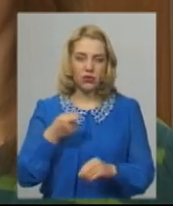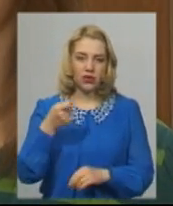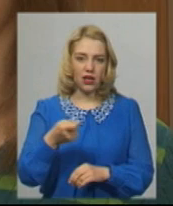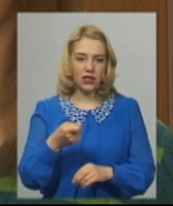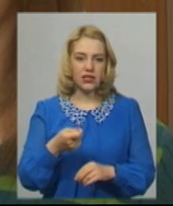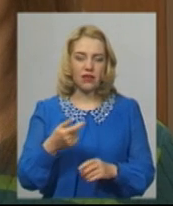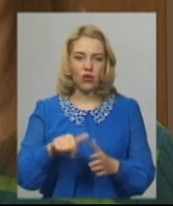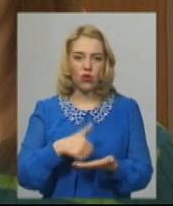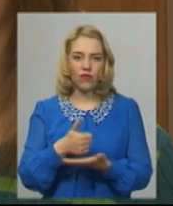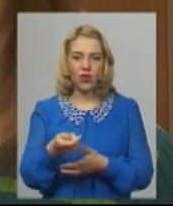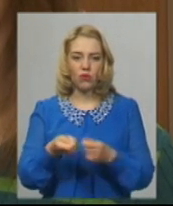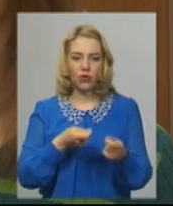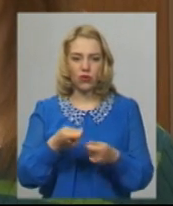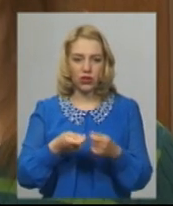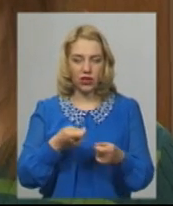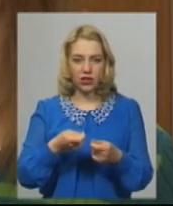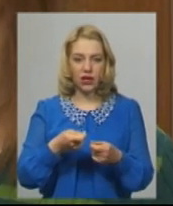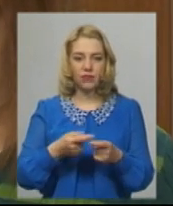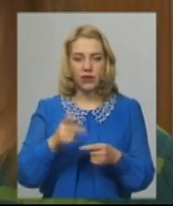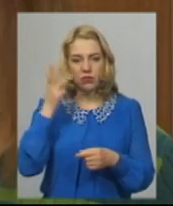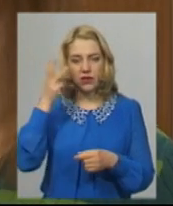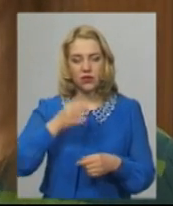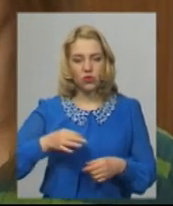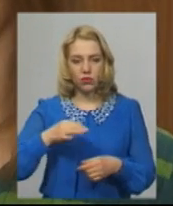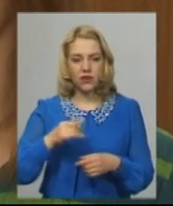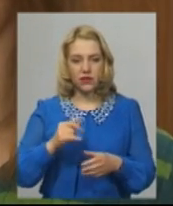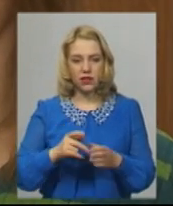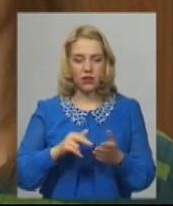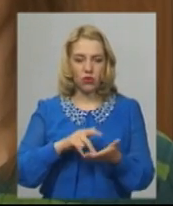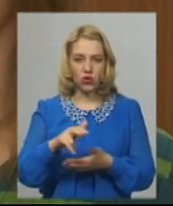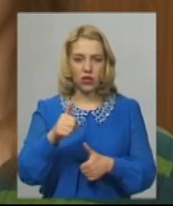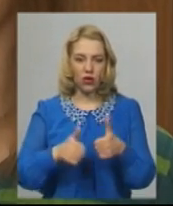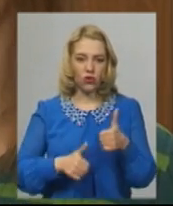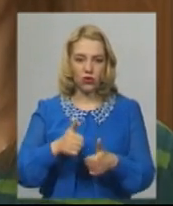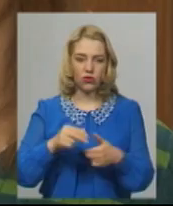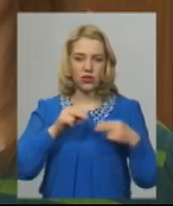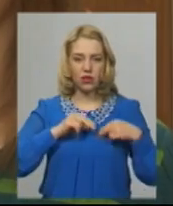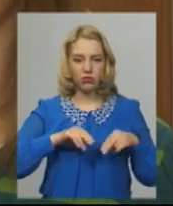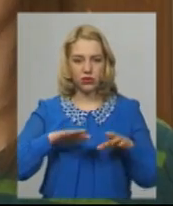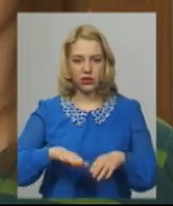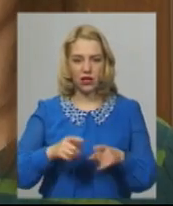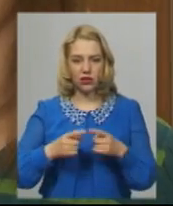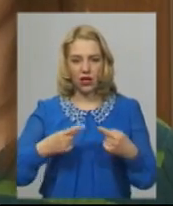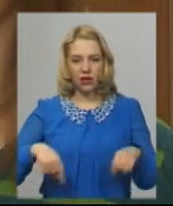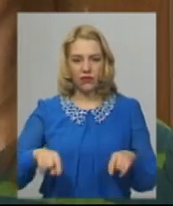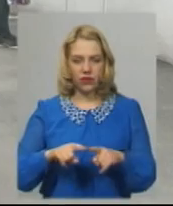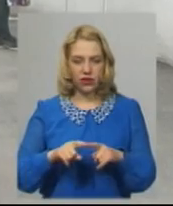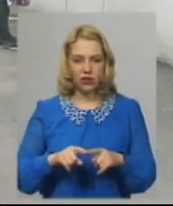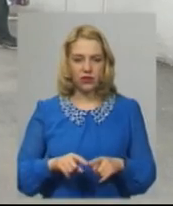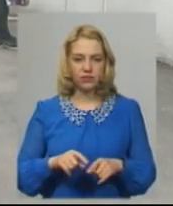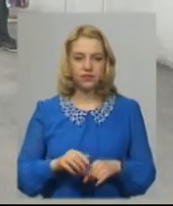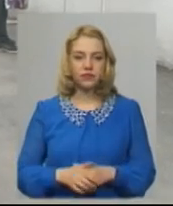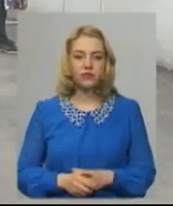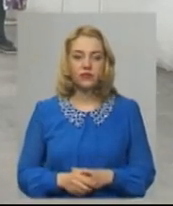сюди в головне управління Держпродспоживслужби у Хмельницькій області. Відповідно, пройшла конкурс на посаду у відділ ринкового та метрологічного нагляду.